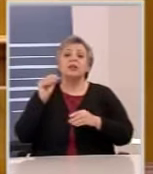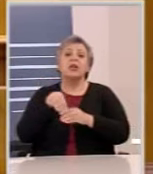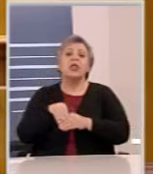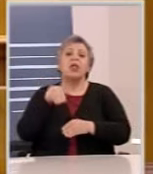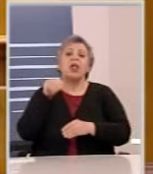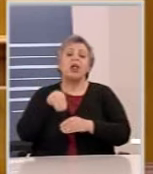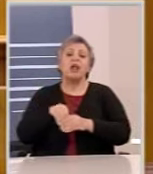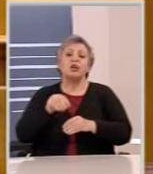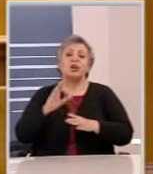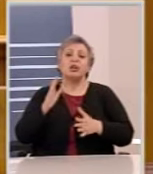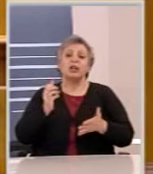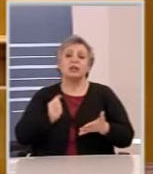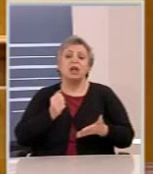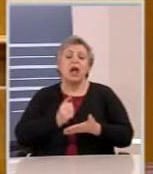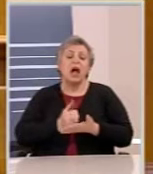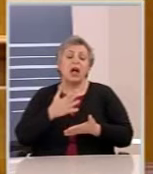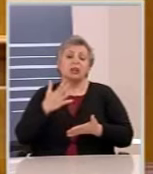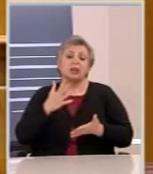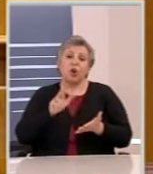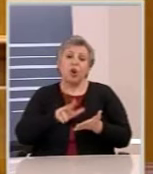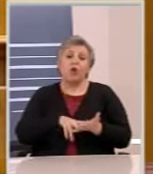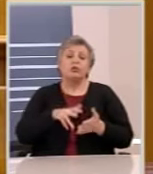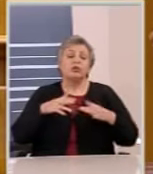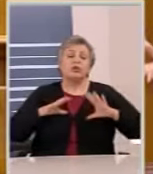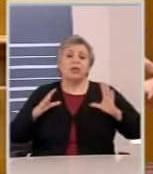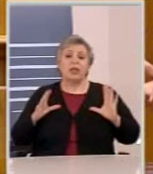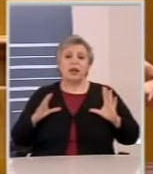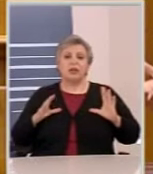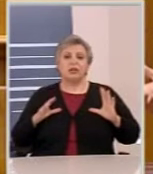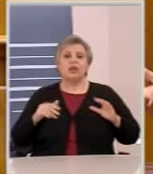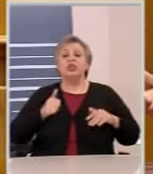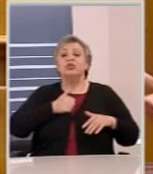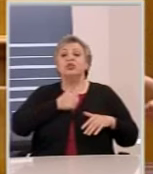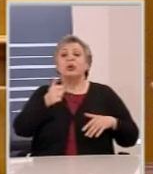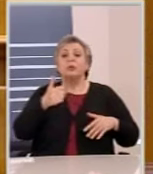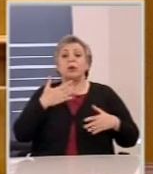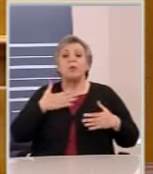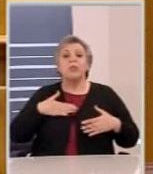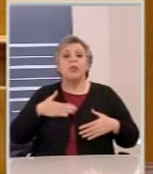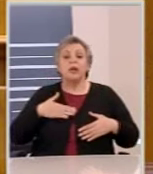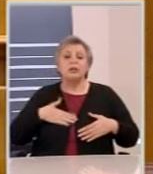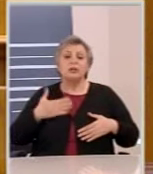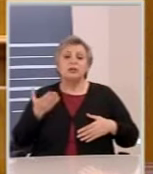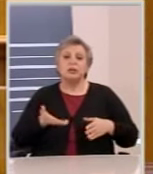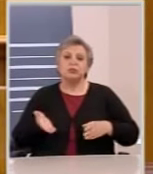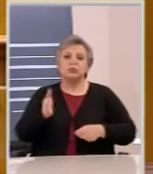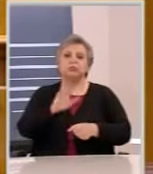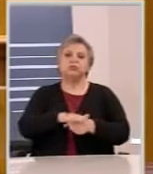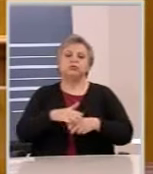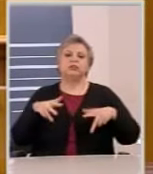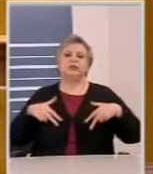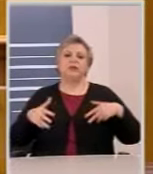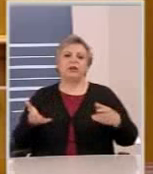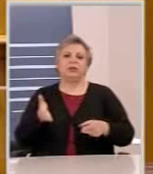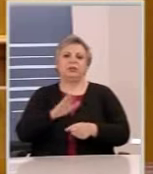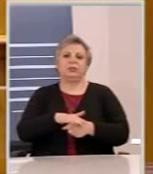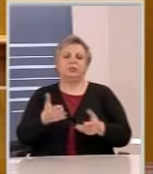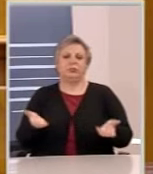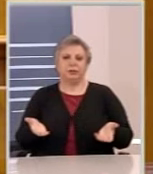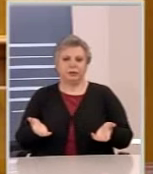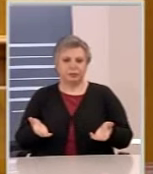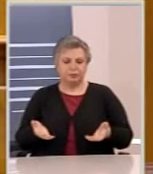η αξιολόγηση αρκεί να πέσει ο ΣΥΡΙΖΑ. Δια του Αδόνιδος, του Αντιπρόεδρου σας. Και μάλιστα έλεγε